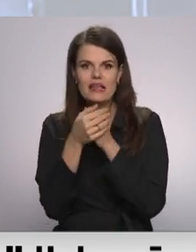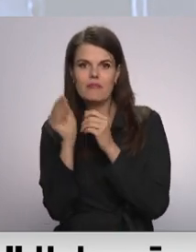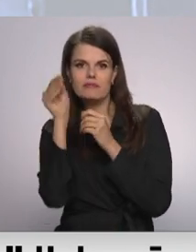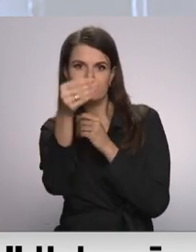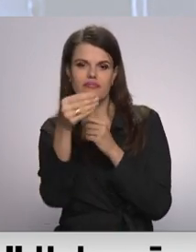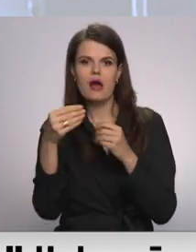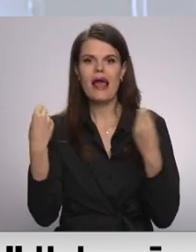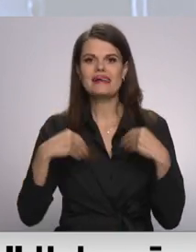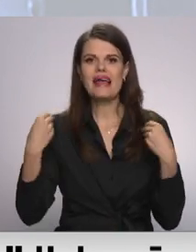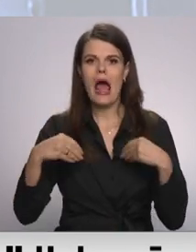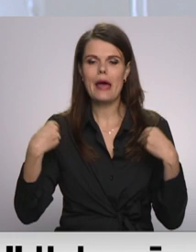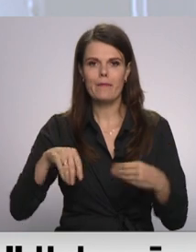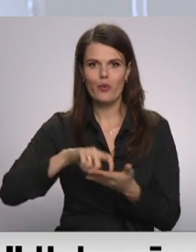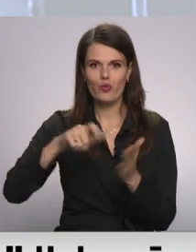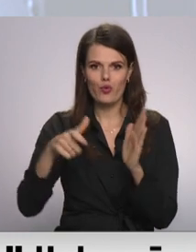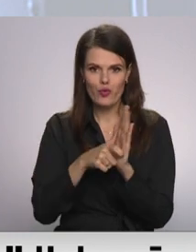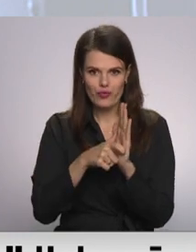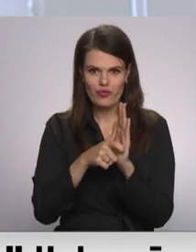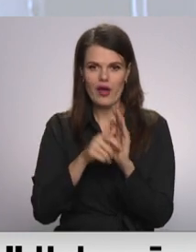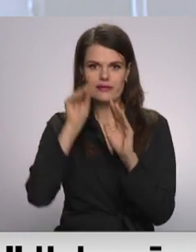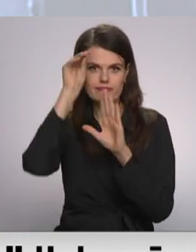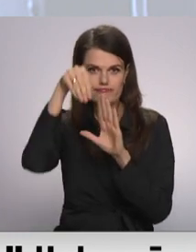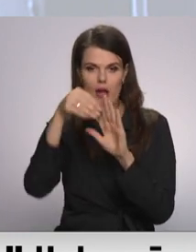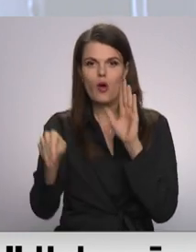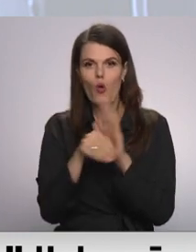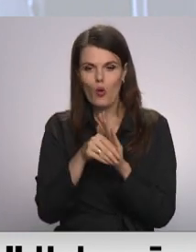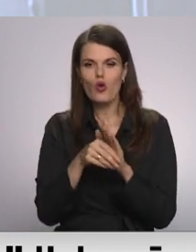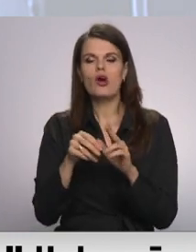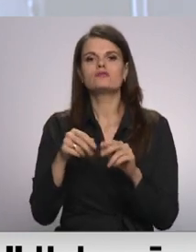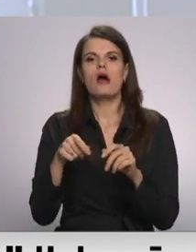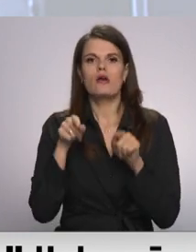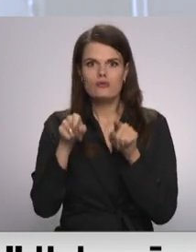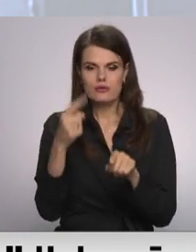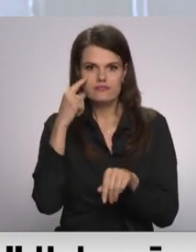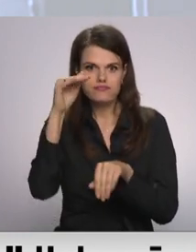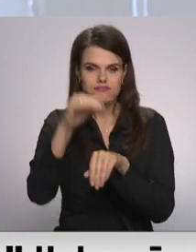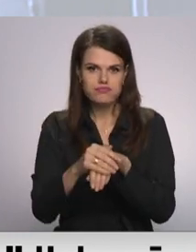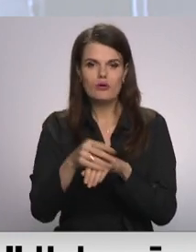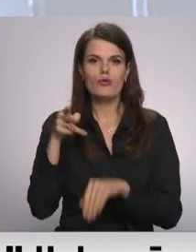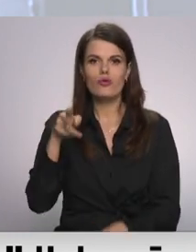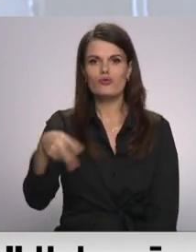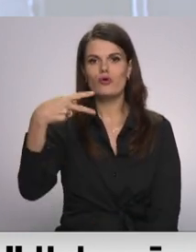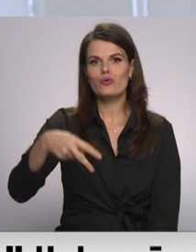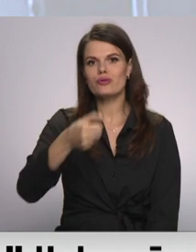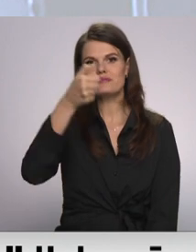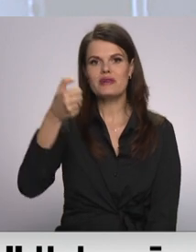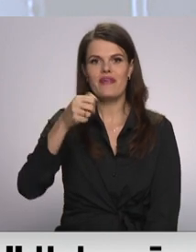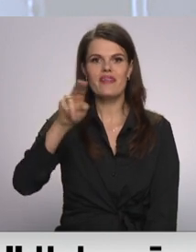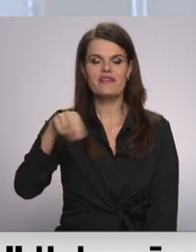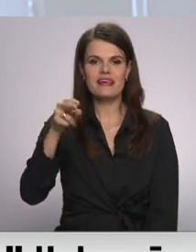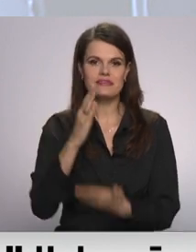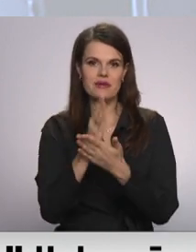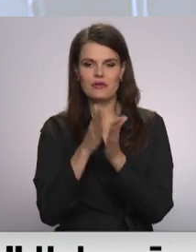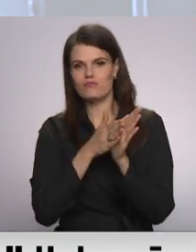ierīkota dienesti ģērbtuvē. Kukuļošana un kukuļņemšana Terehovā tika fiksēta no 2020. gada decembra